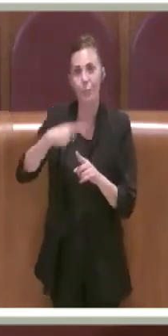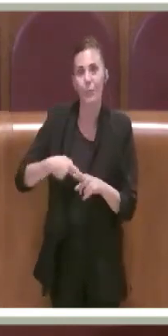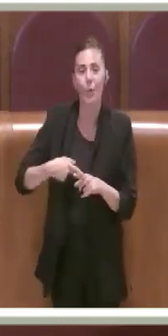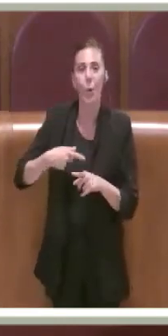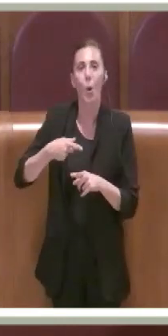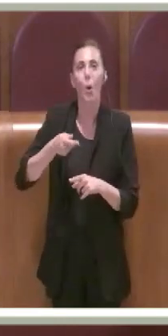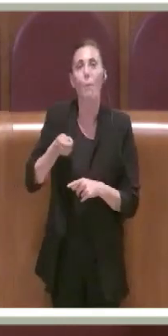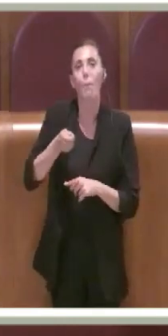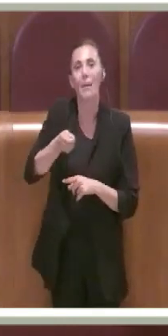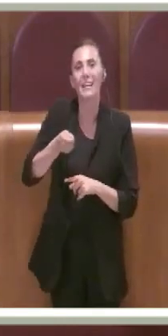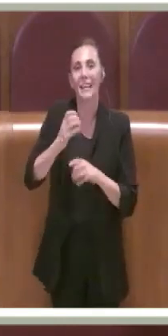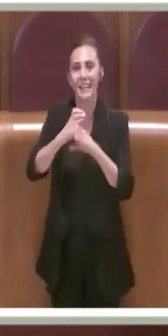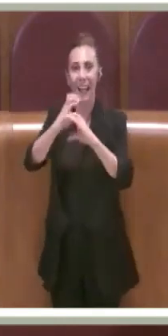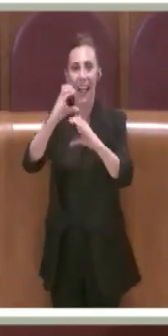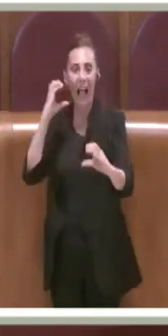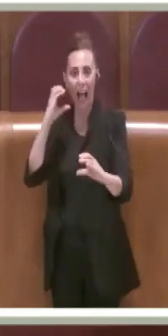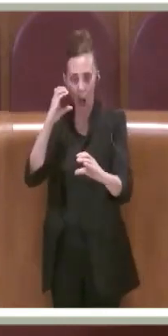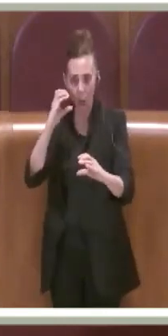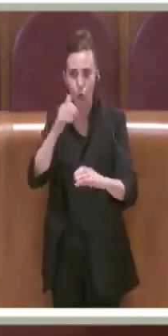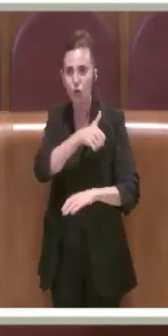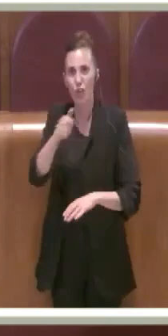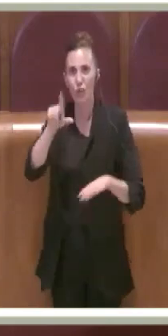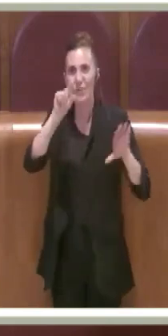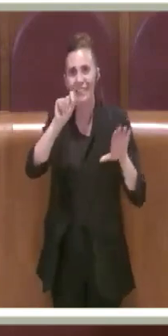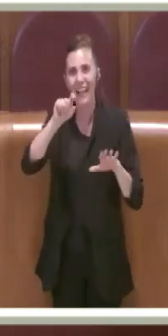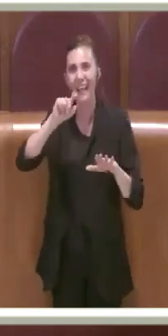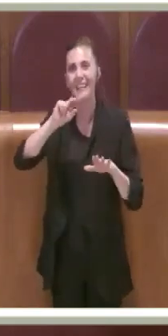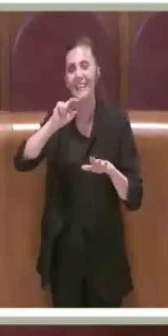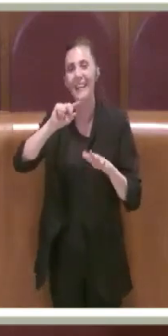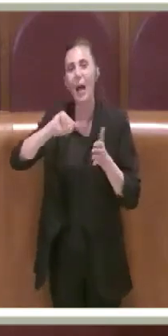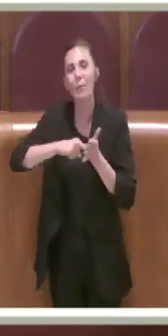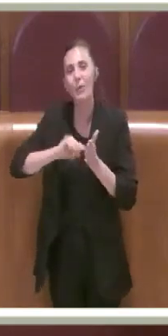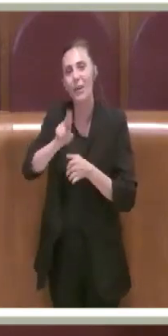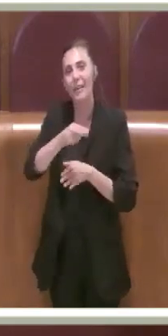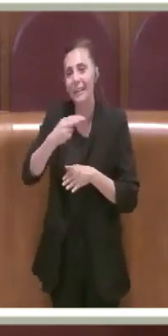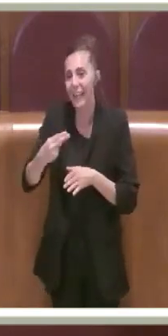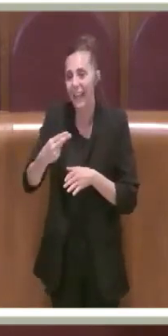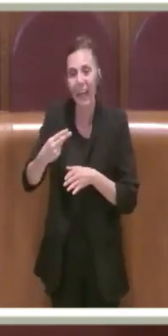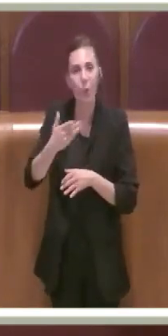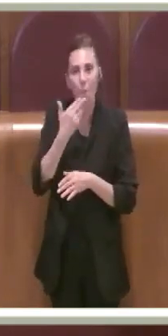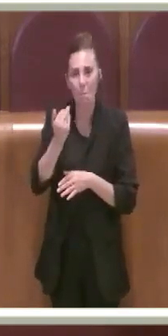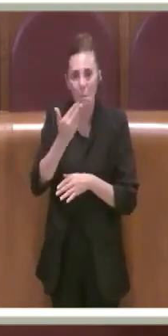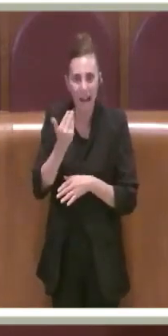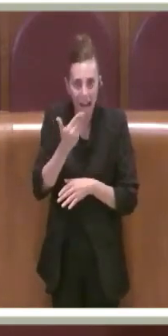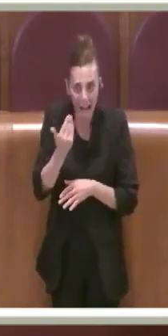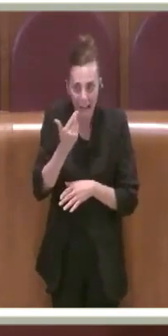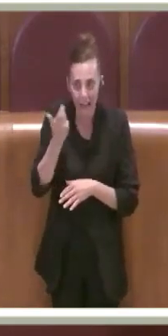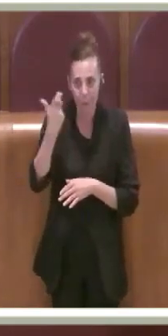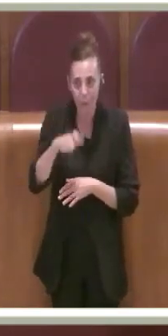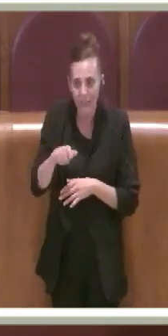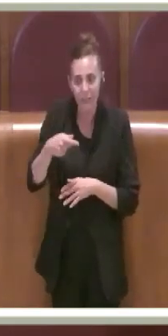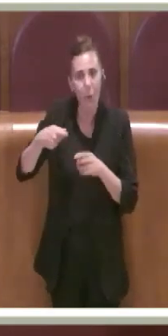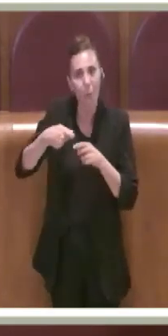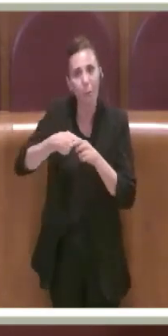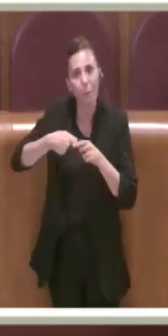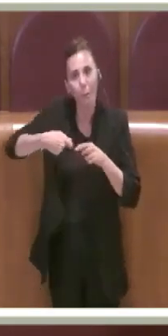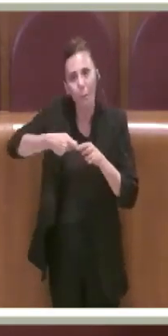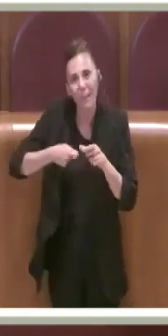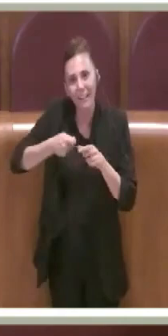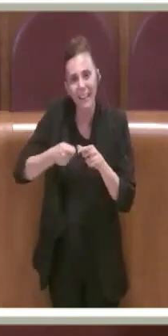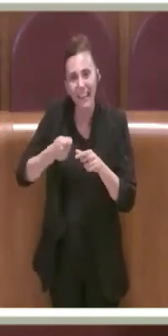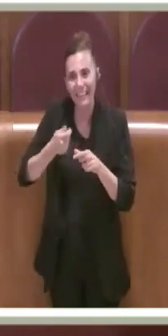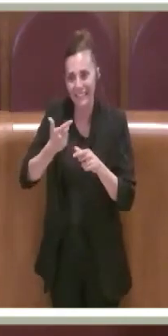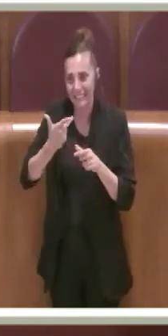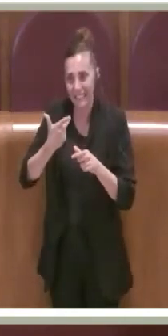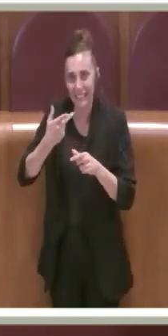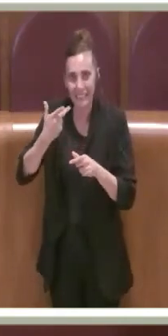nel 2020 per 170 milioni di euro. Fare questa operazione ha dei costi, che le